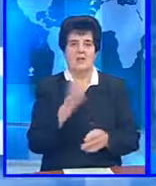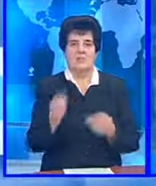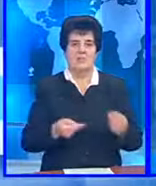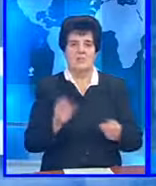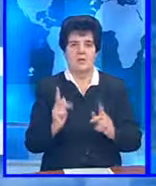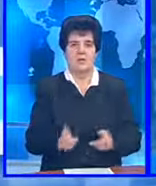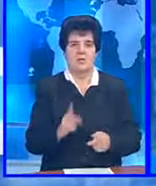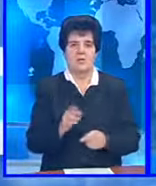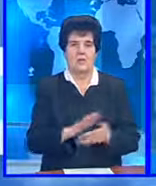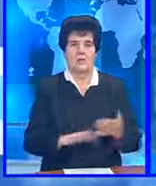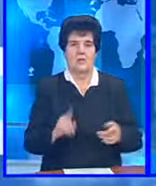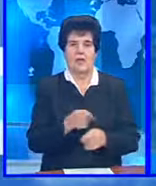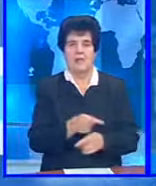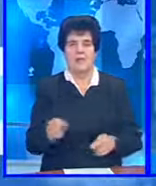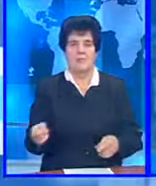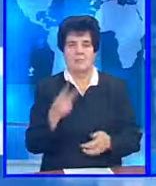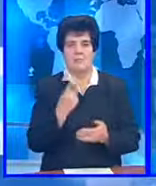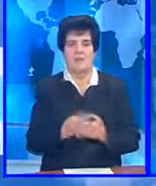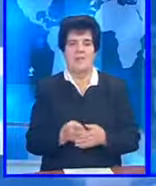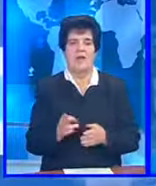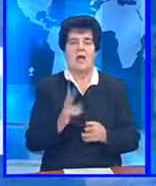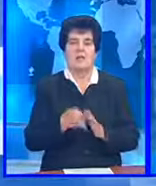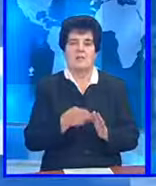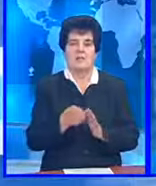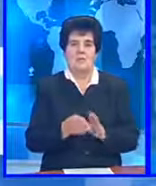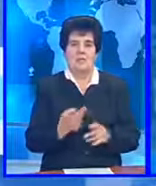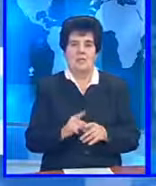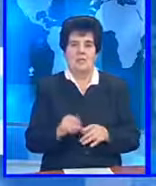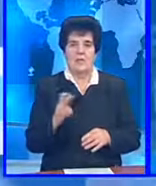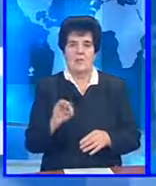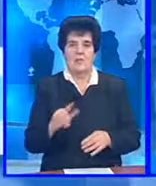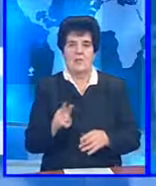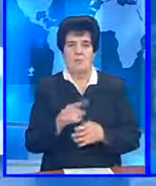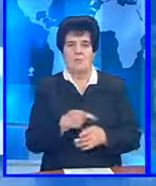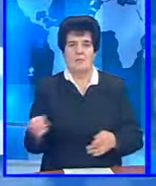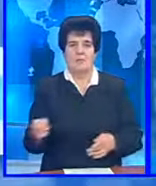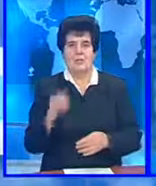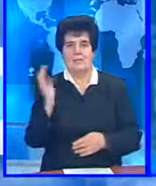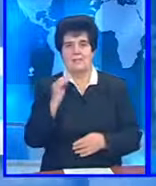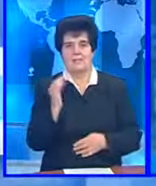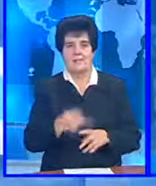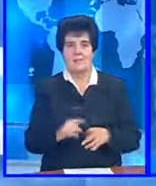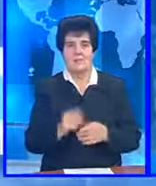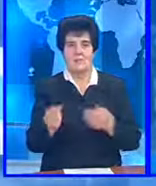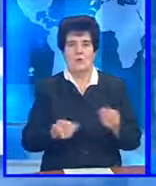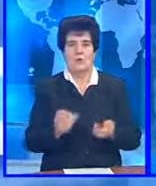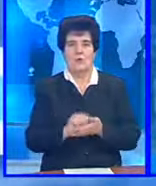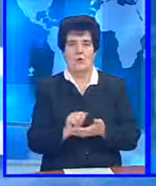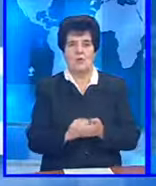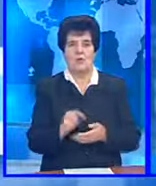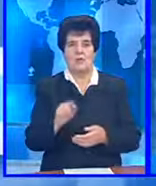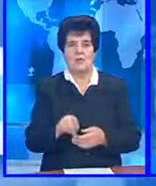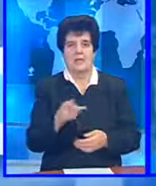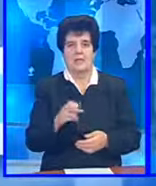acordul de prelungire a termenului privind transportul feroviar de mărfur pe segmentul transnistrean. Semnarea documentului, în opinia premierului